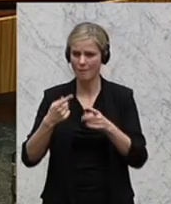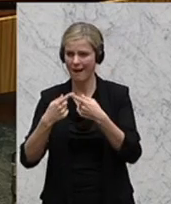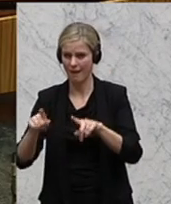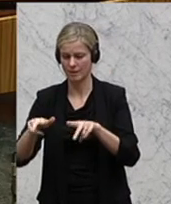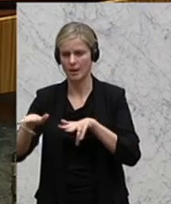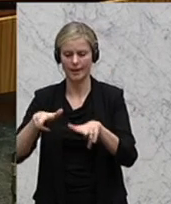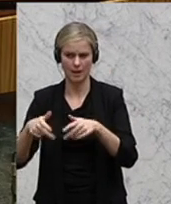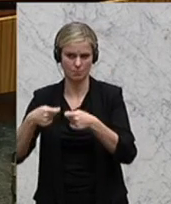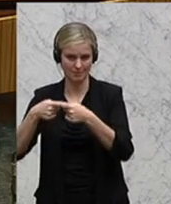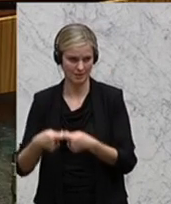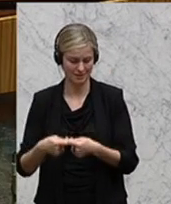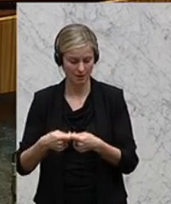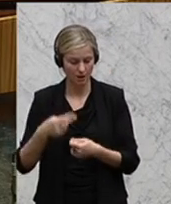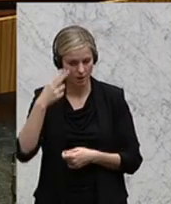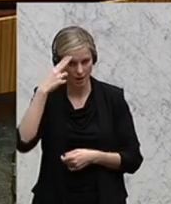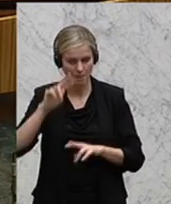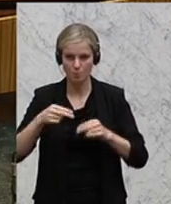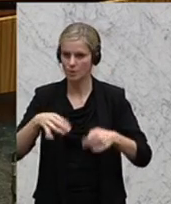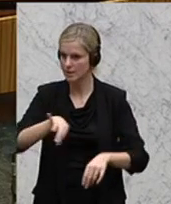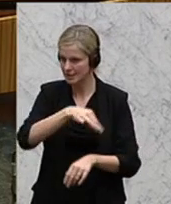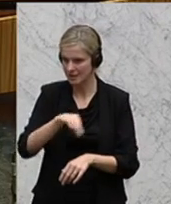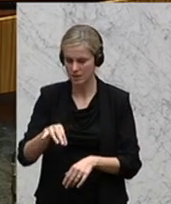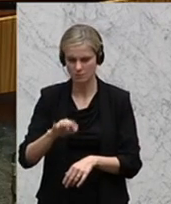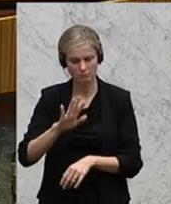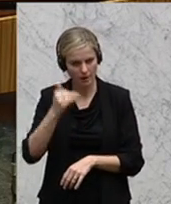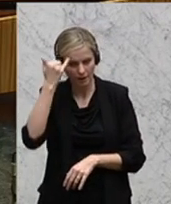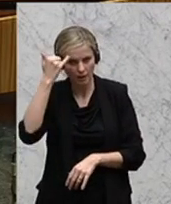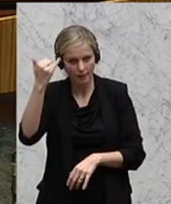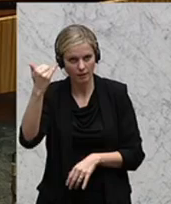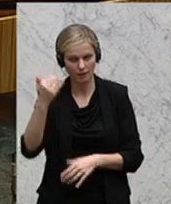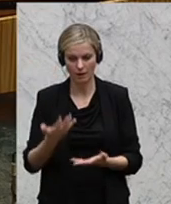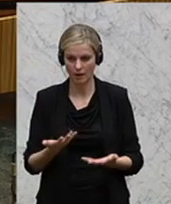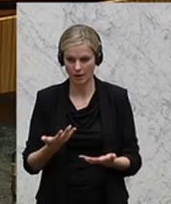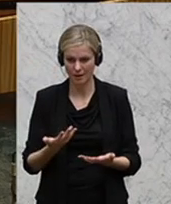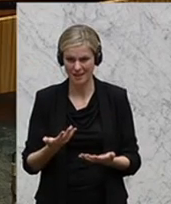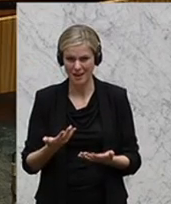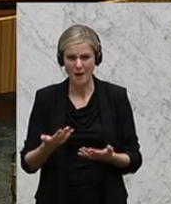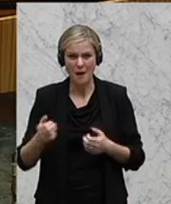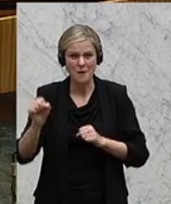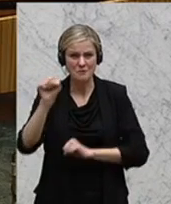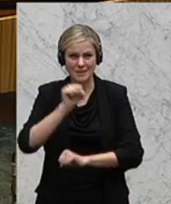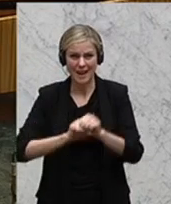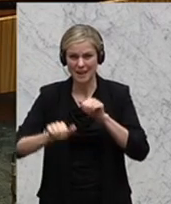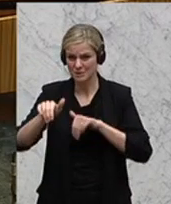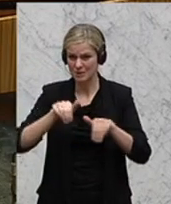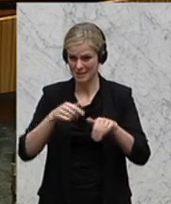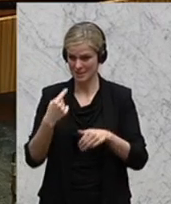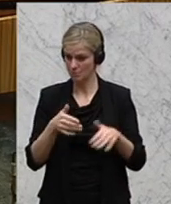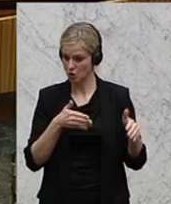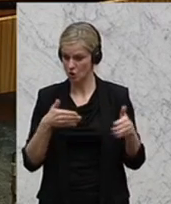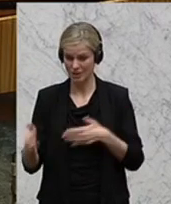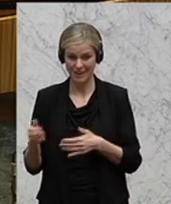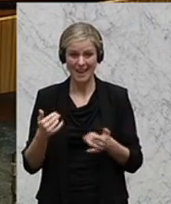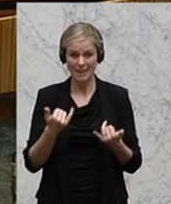alles klar. Herr Bundeskanzler, wie konnten Sie auf die Idee kommen, den gescheiterten Verteidigungsminister an die Spitze des